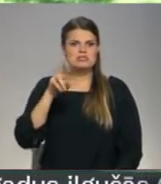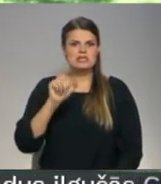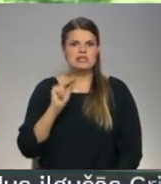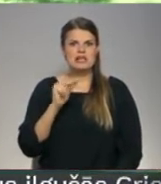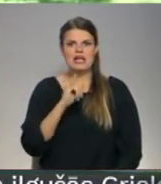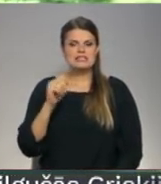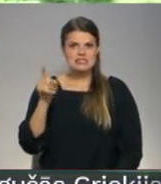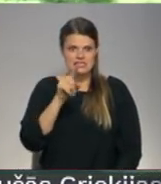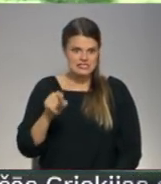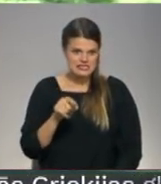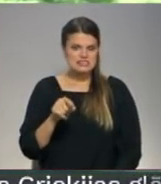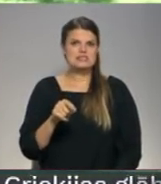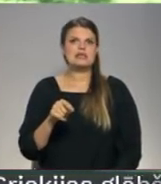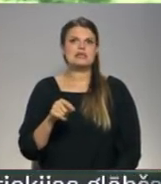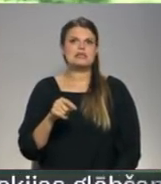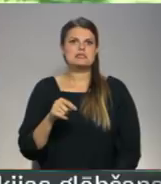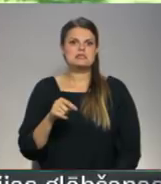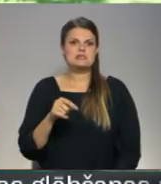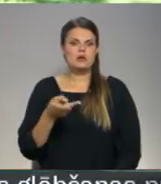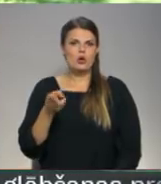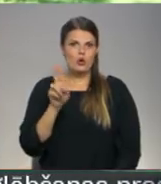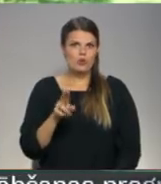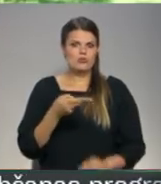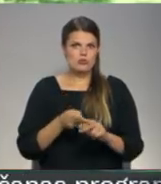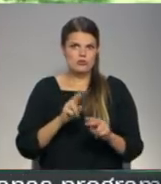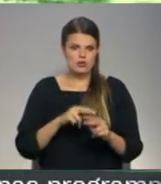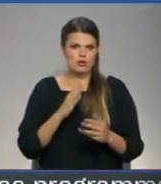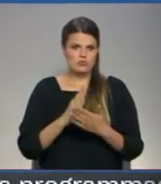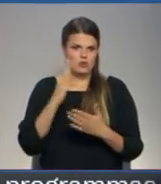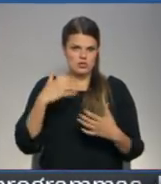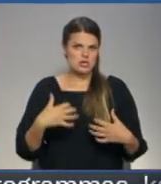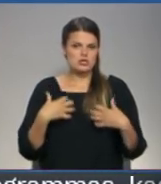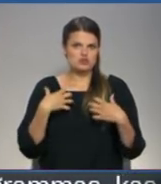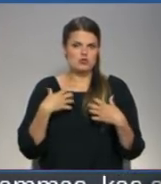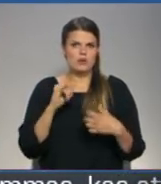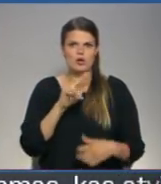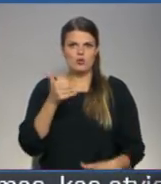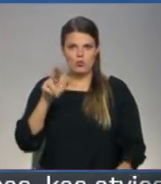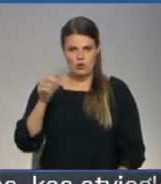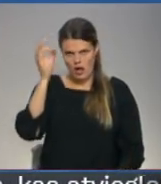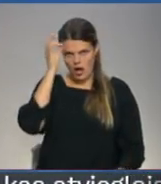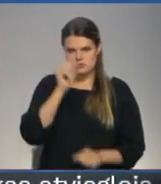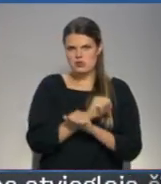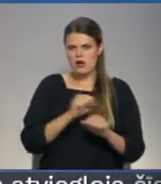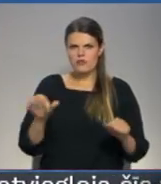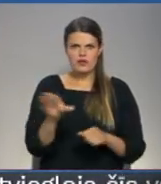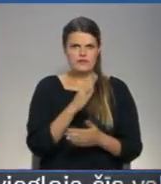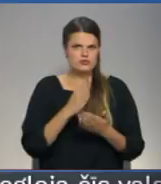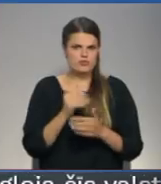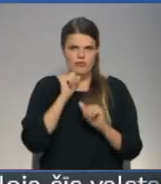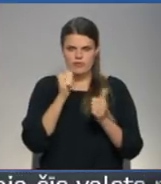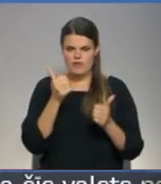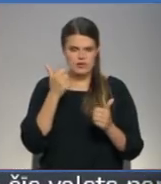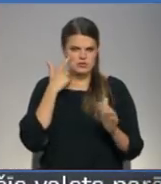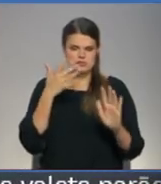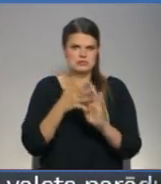jau uz promiešanu bijām un tad notikās tas vaiprāts. Ingūna atceras, viss notika tik zibenīgi, ka nav varējis pat